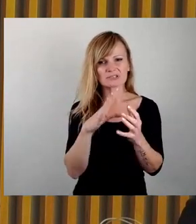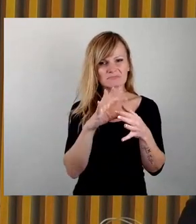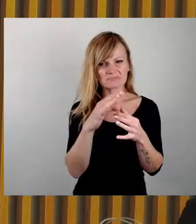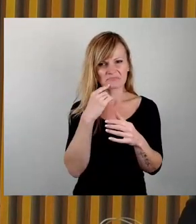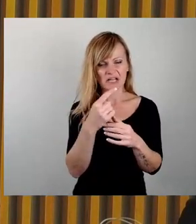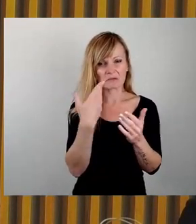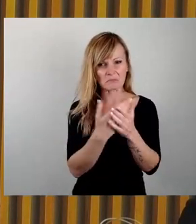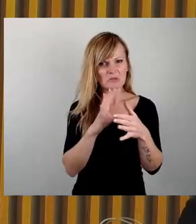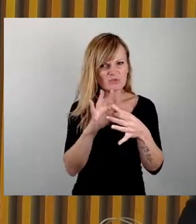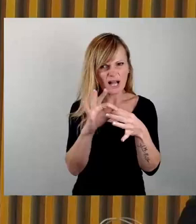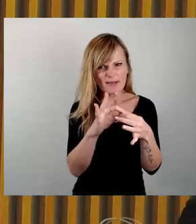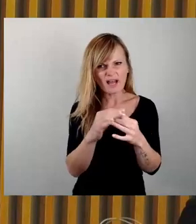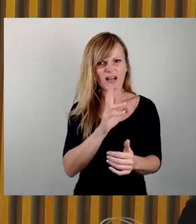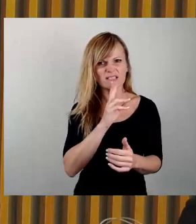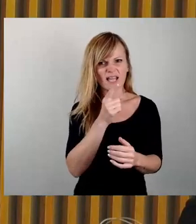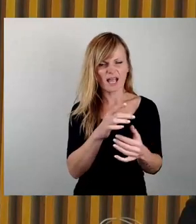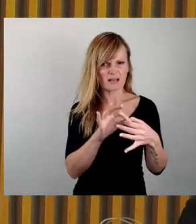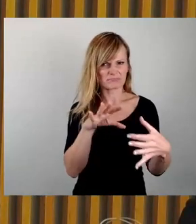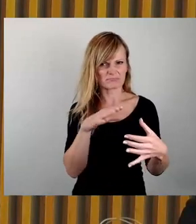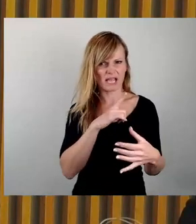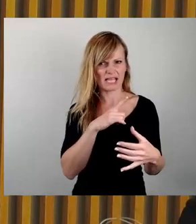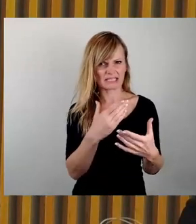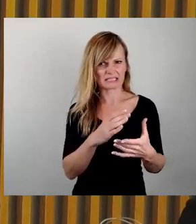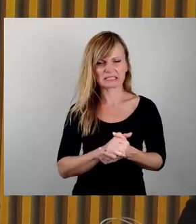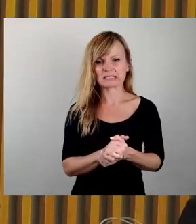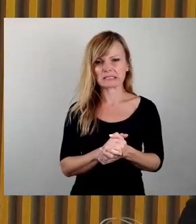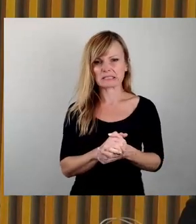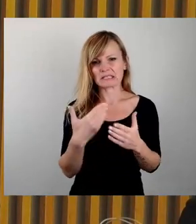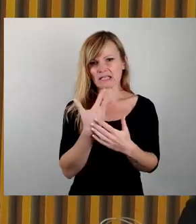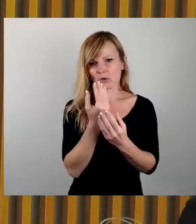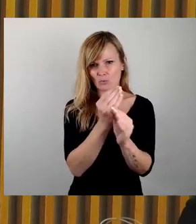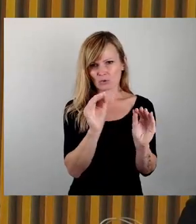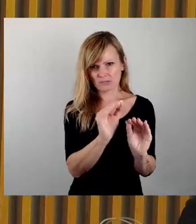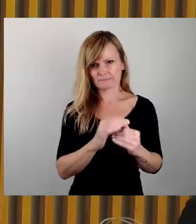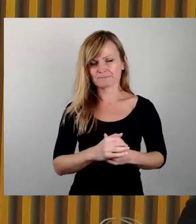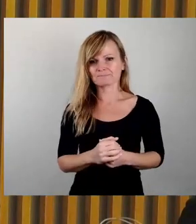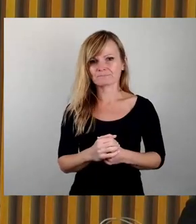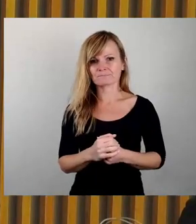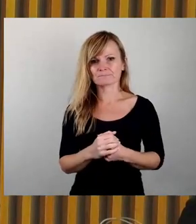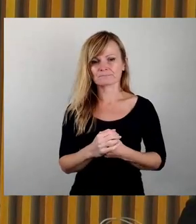in einen Zusammenhang mit DDR zu bringen. Das wollte ich nur kurz bemerken und anfragen.